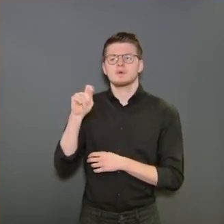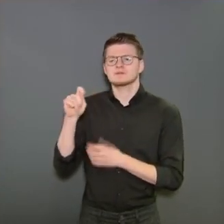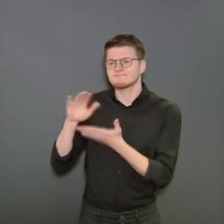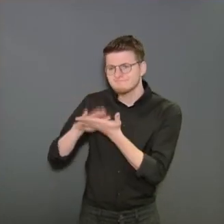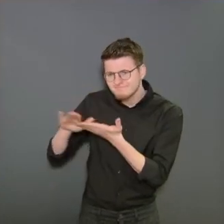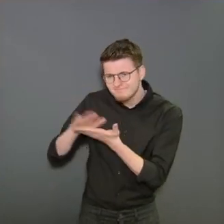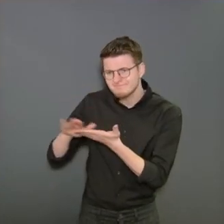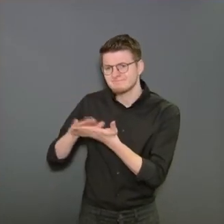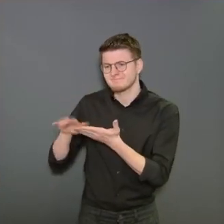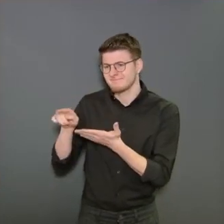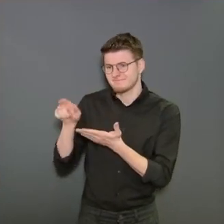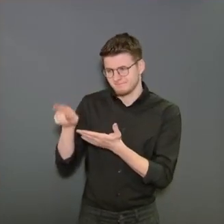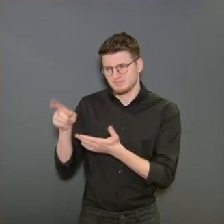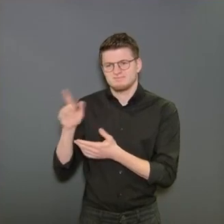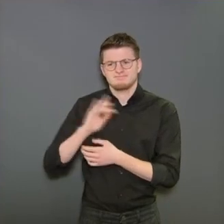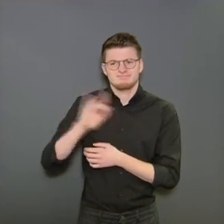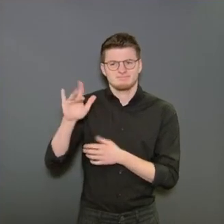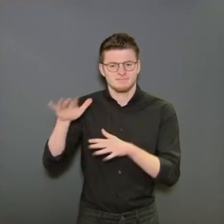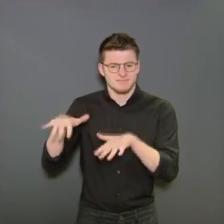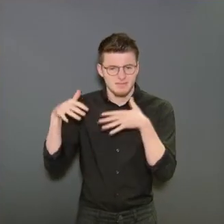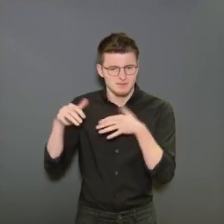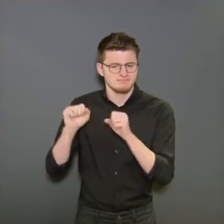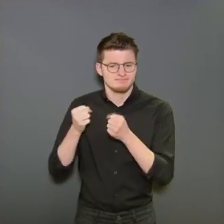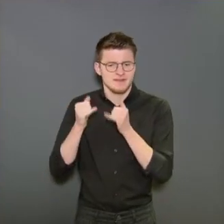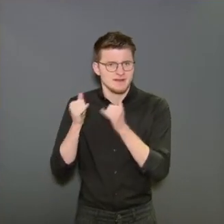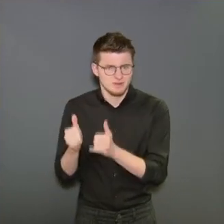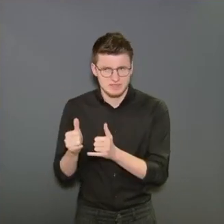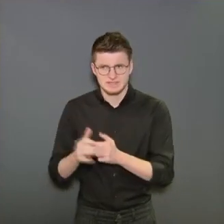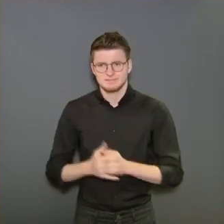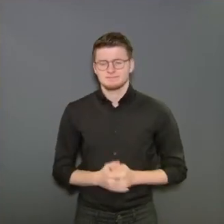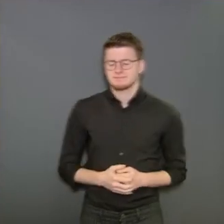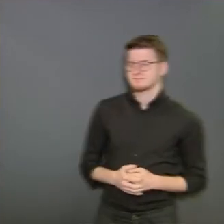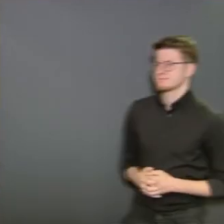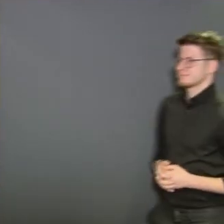excuses du ministre-président Vervoz, qui est retenu au Parlement bruxellois.